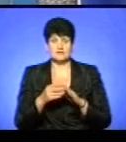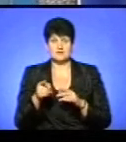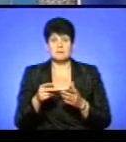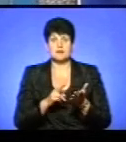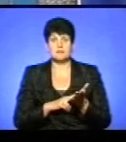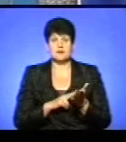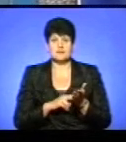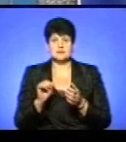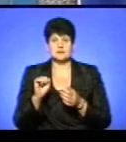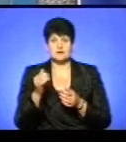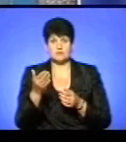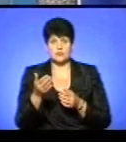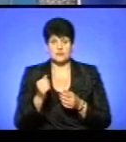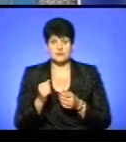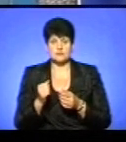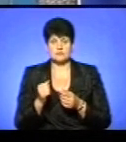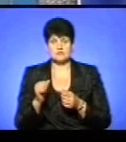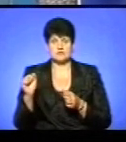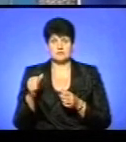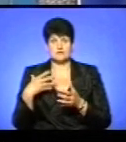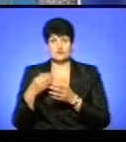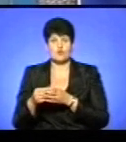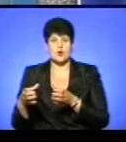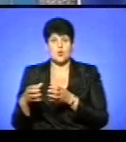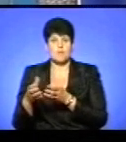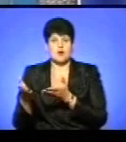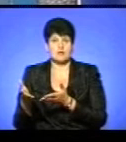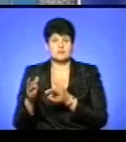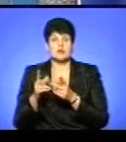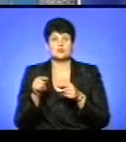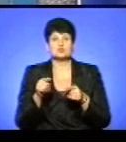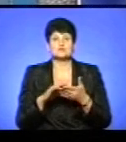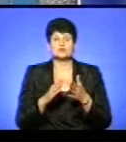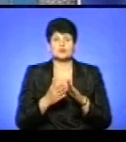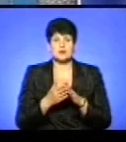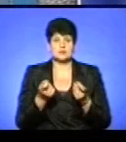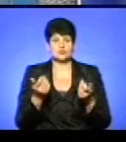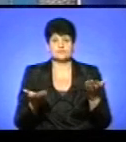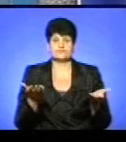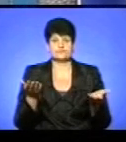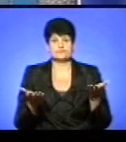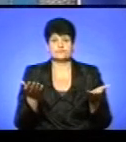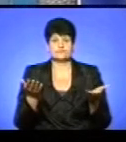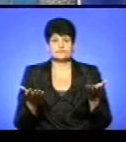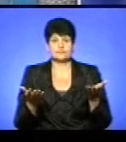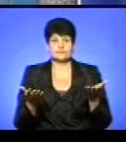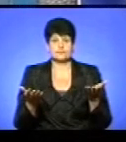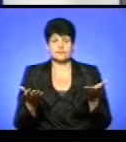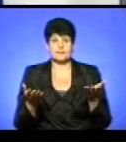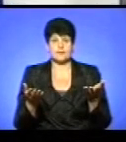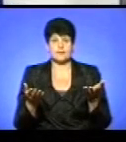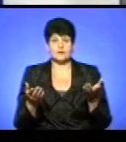прописані у Теребовлі. У Теребовлі своя громада. Тобто, як тут ситуація така трошечки, ну, абсолютно